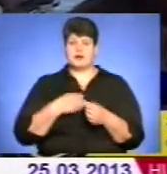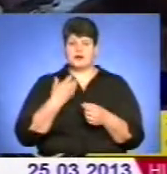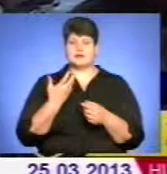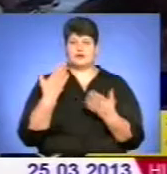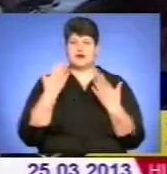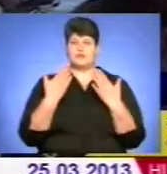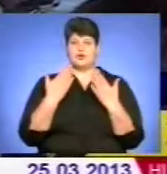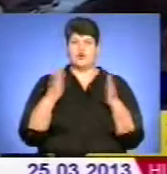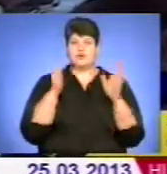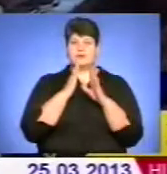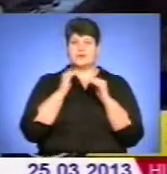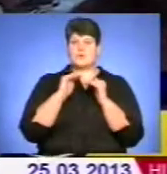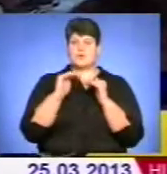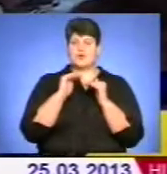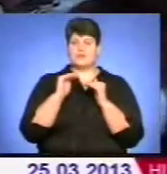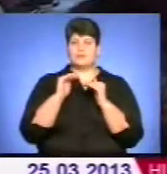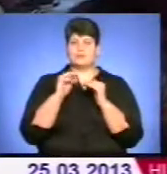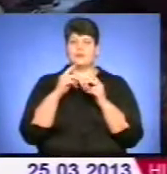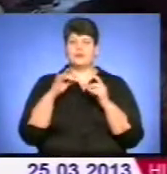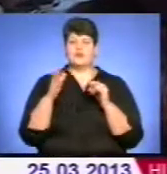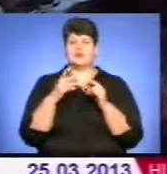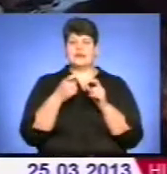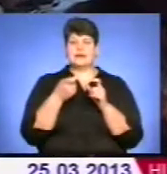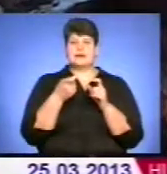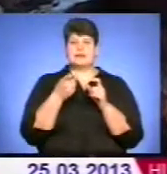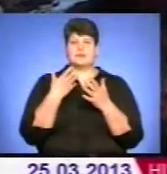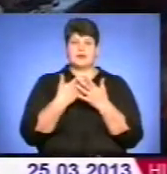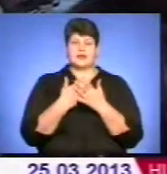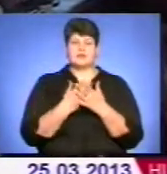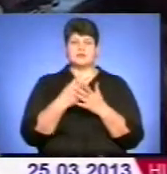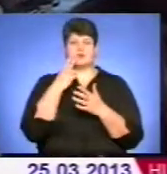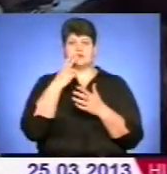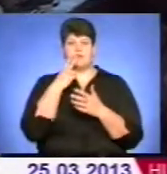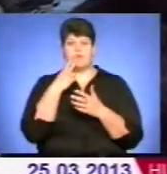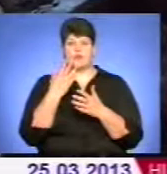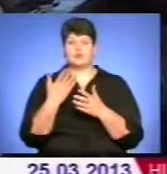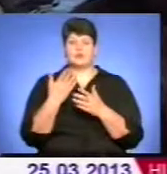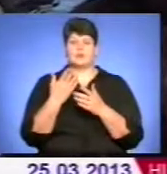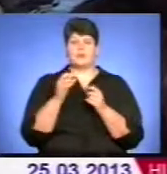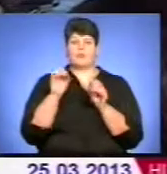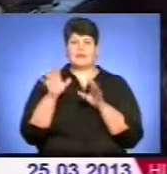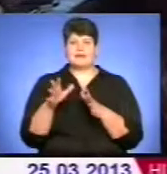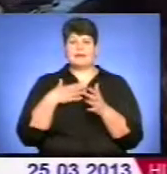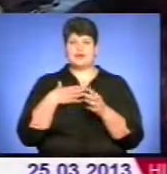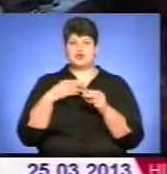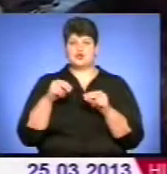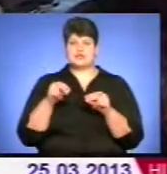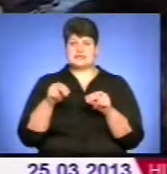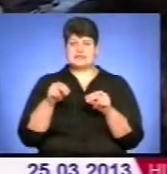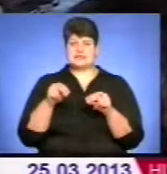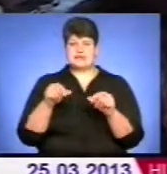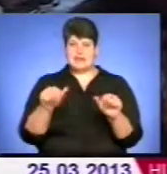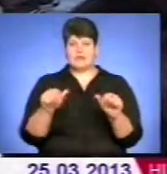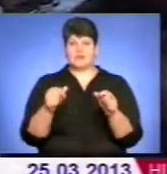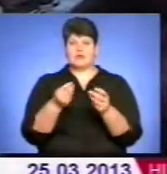-пильовий шлях. Тобто, коли туберкульозна палочка через укурок, наприклад, попадає десь на нашу землю, потім висихає та